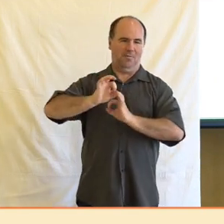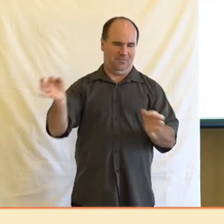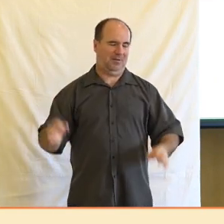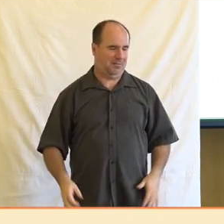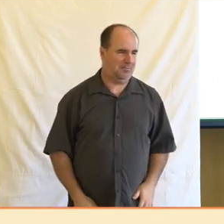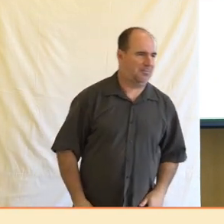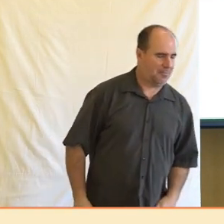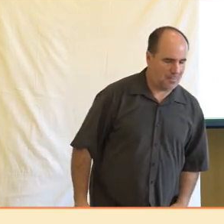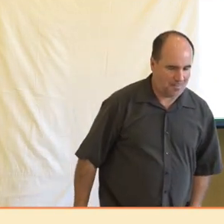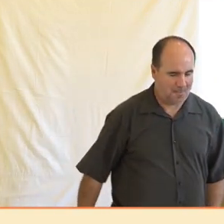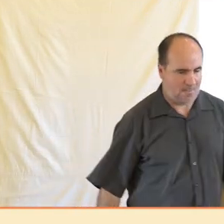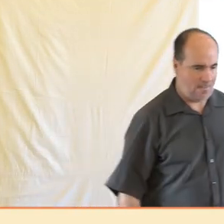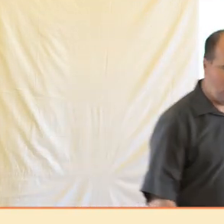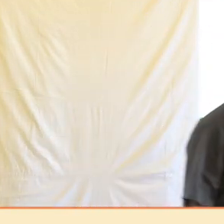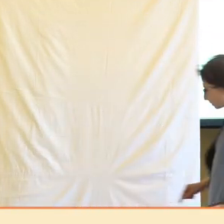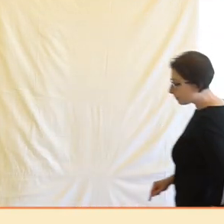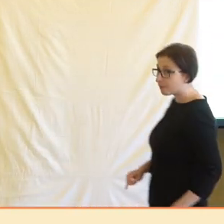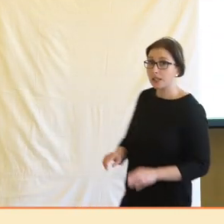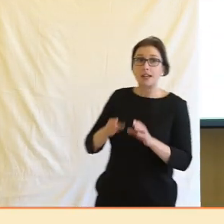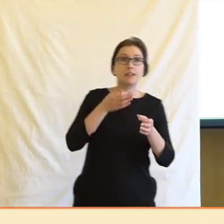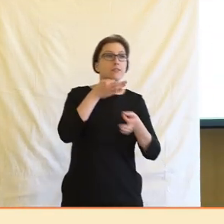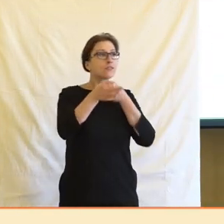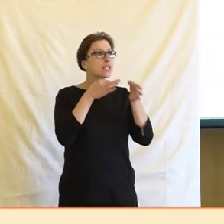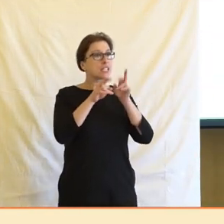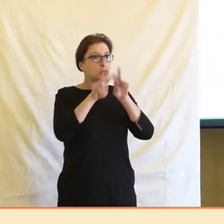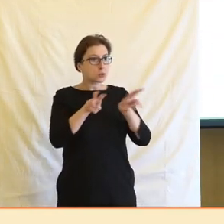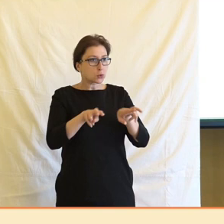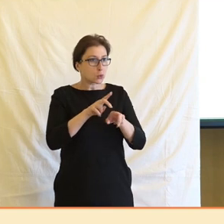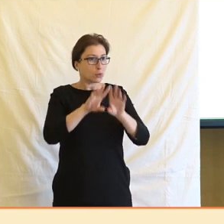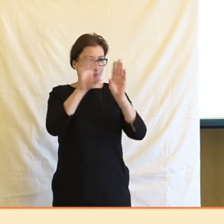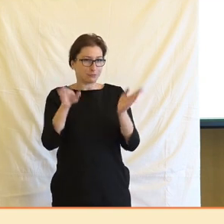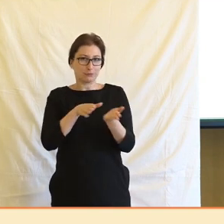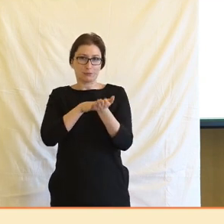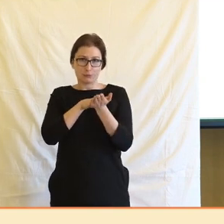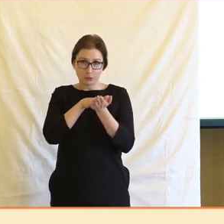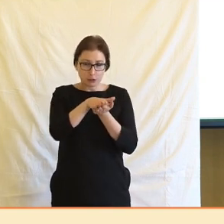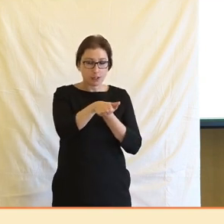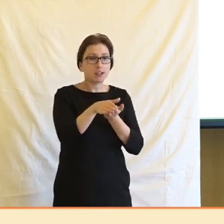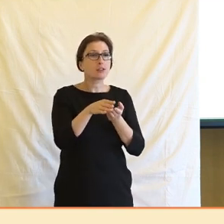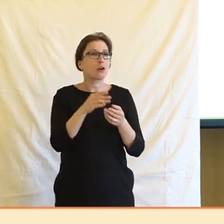To by bylo z představení toho výzkumu, respektive té části, které se